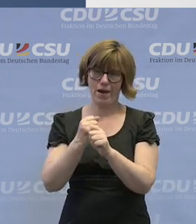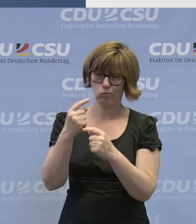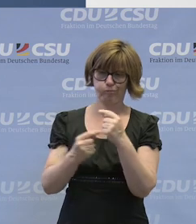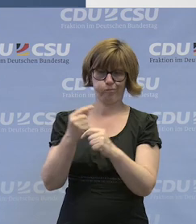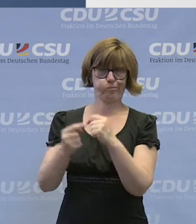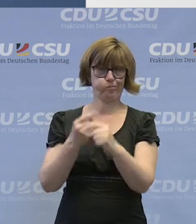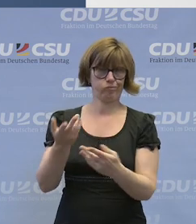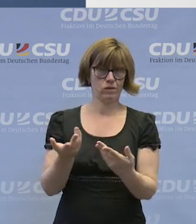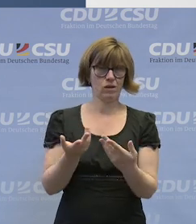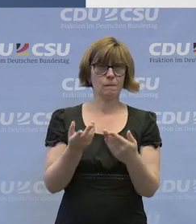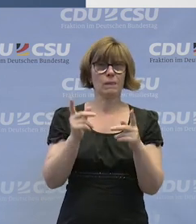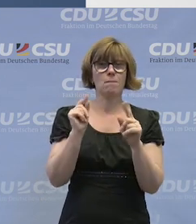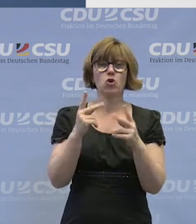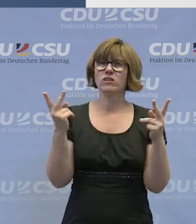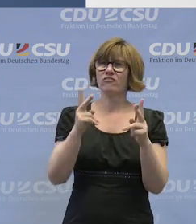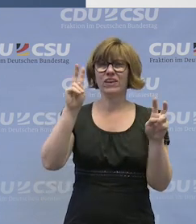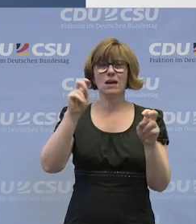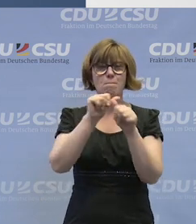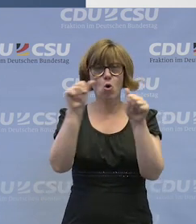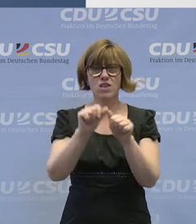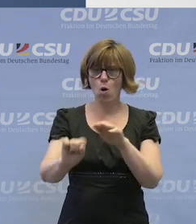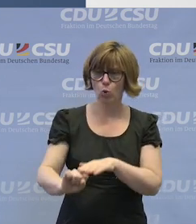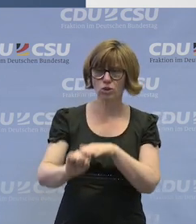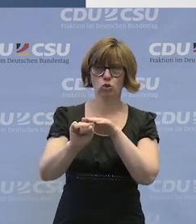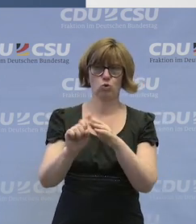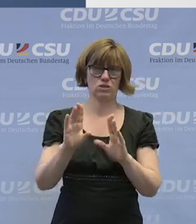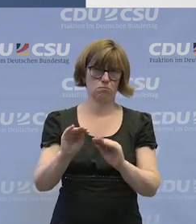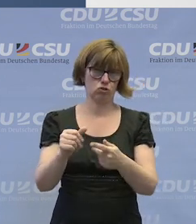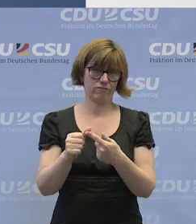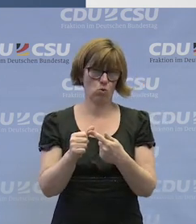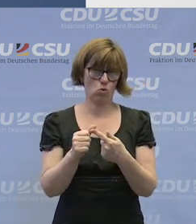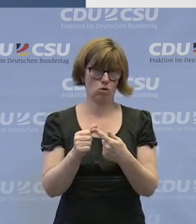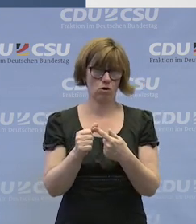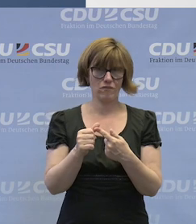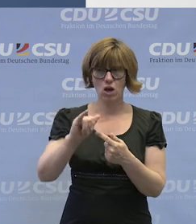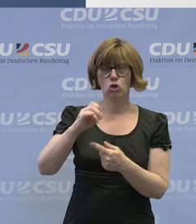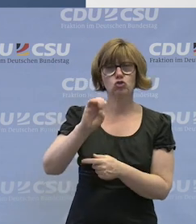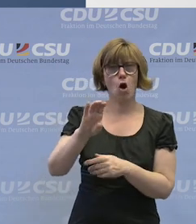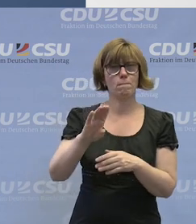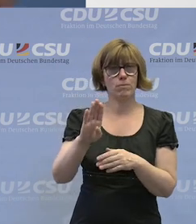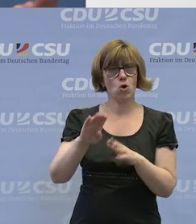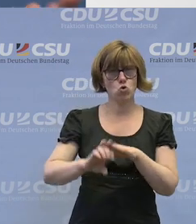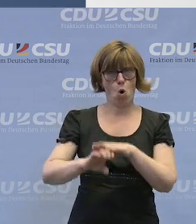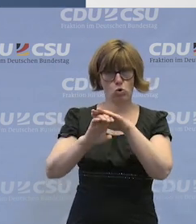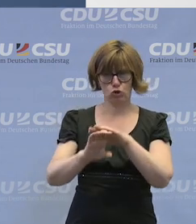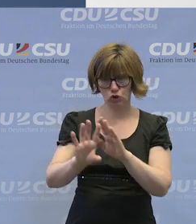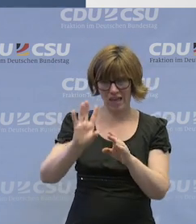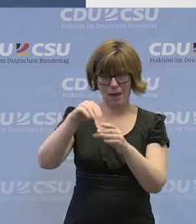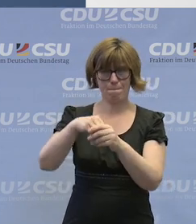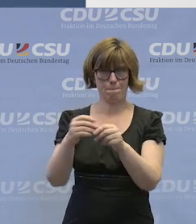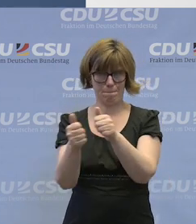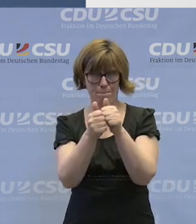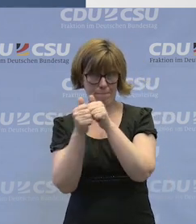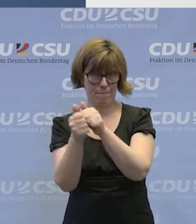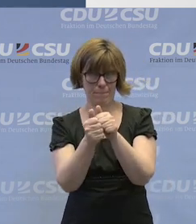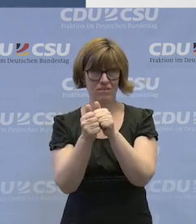heißt, es ist ja ein Modell der unterstützten Beschäftigung, dass der Jobcoach mit demjenigen an den